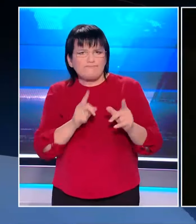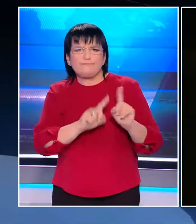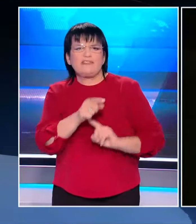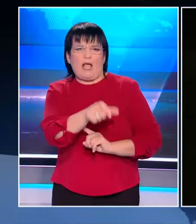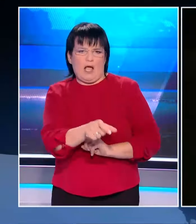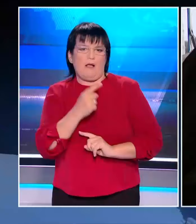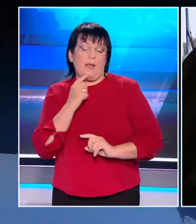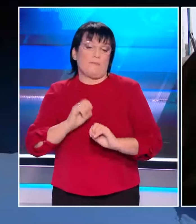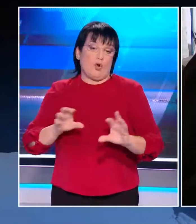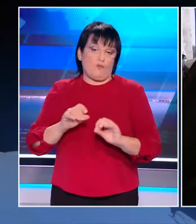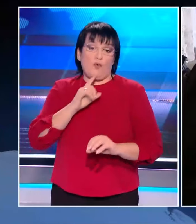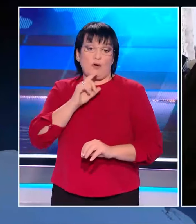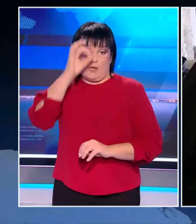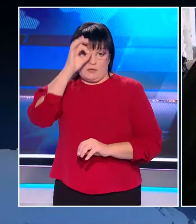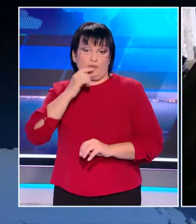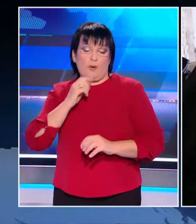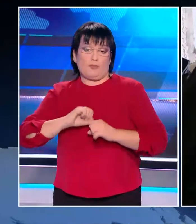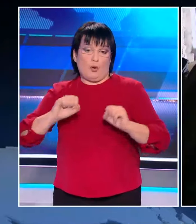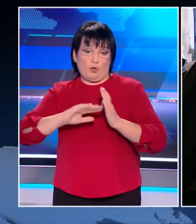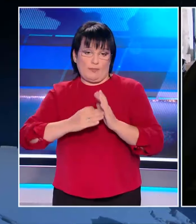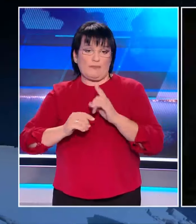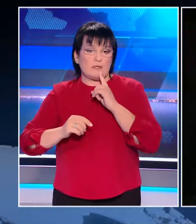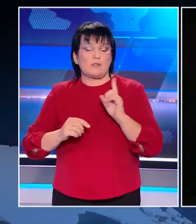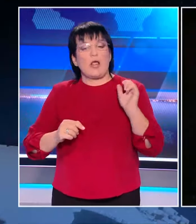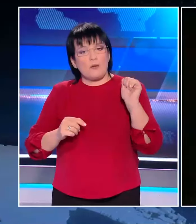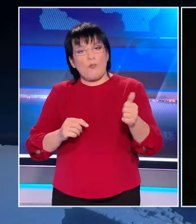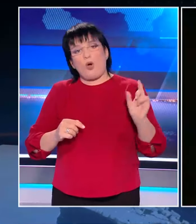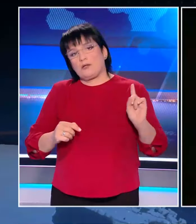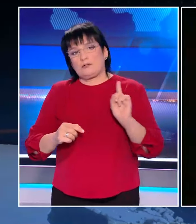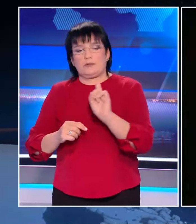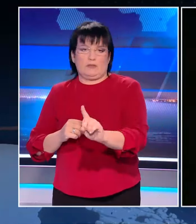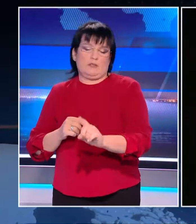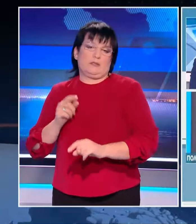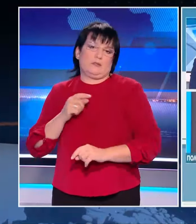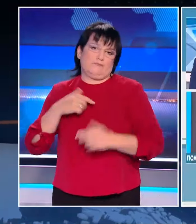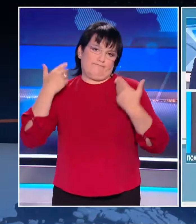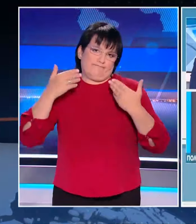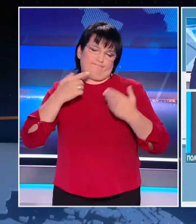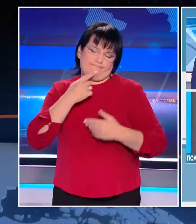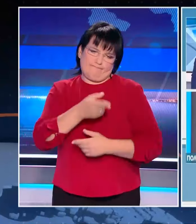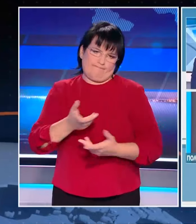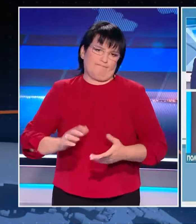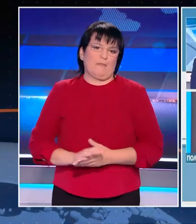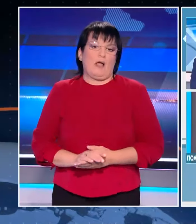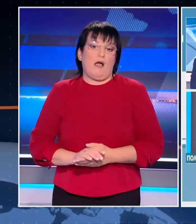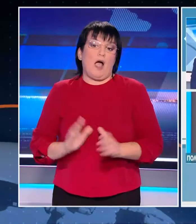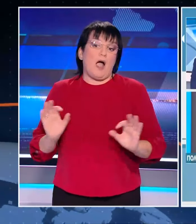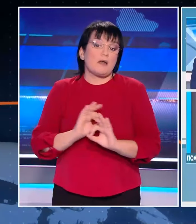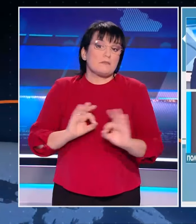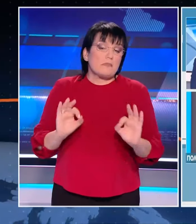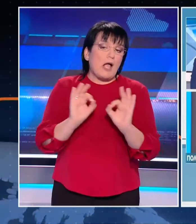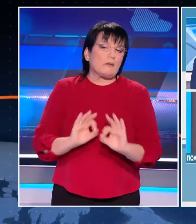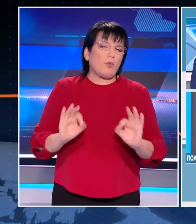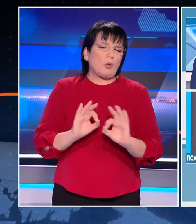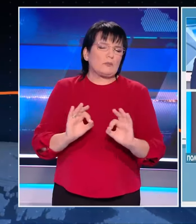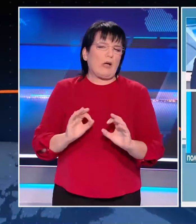αστυνομικές πηγές η ίδια έχει δηλώσει ότι επιθυμεί και αυτή να παρουσιαστεί αυτοβούλος στην αντιτρομοκρατική. Το δεδομένο και το σίγουρο είναι ότι κάτι ετοίμαζαν,